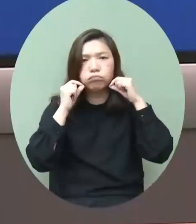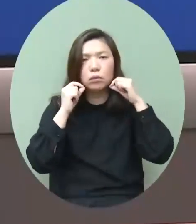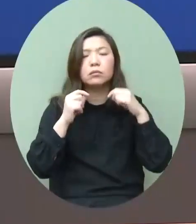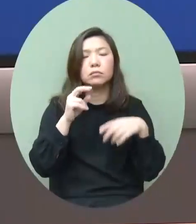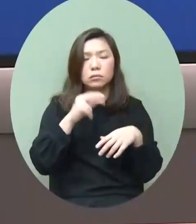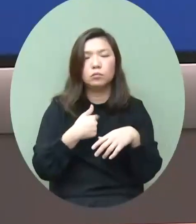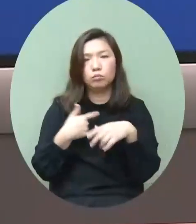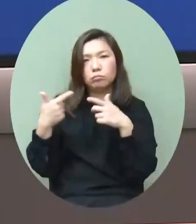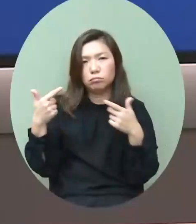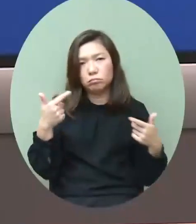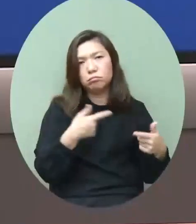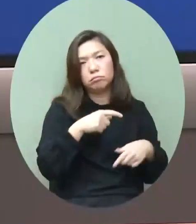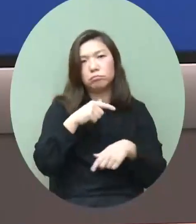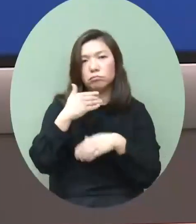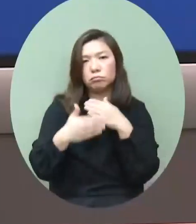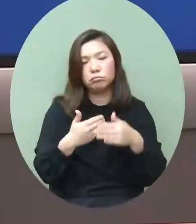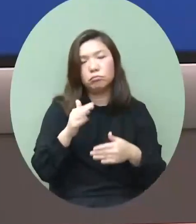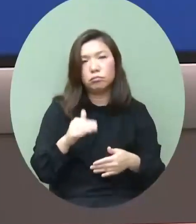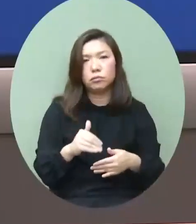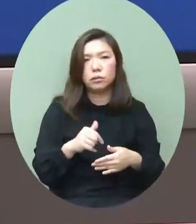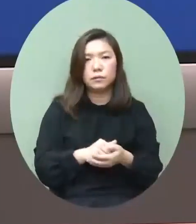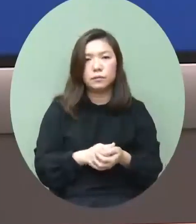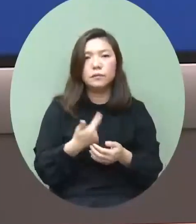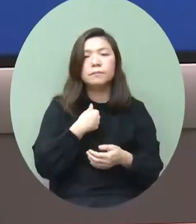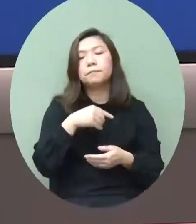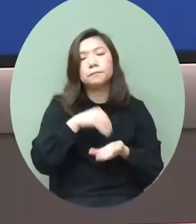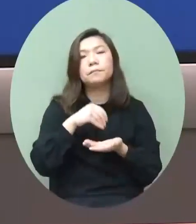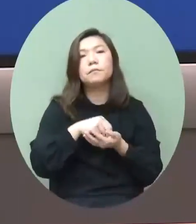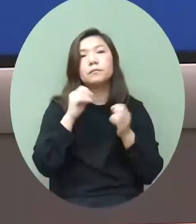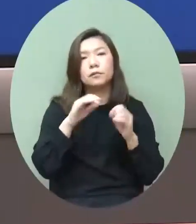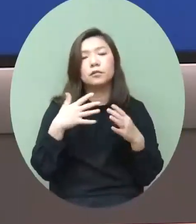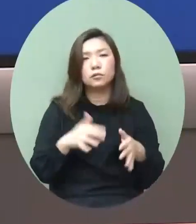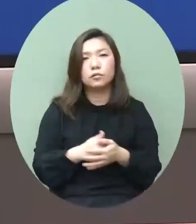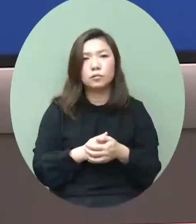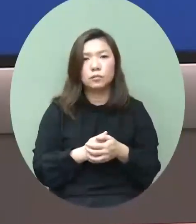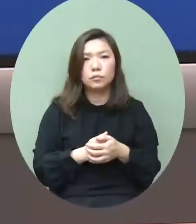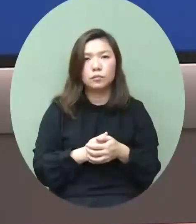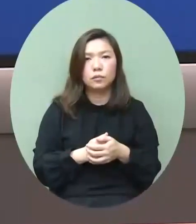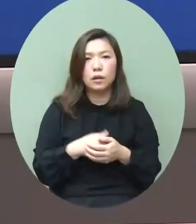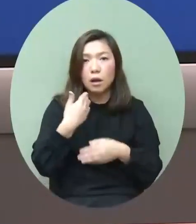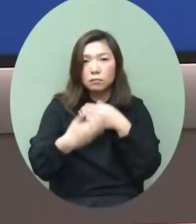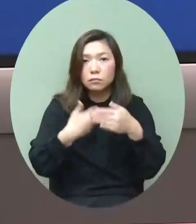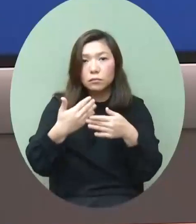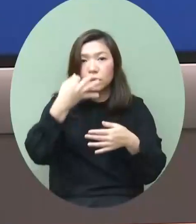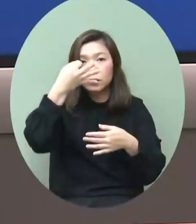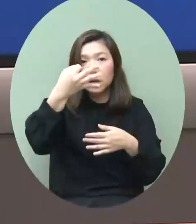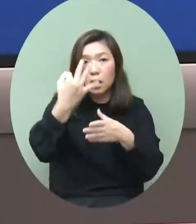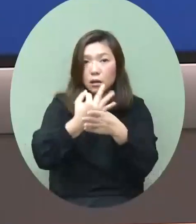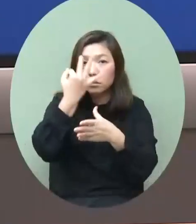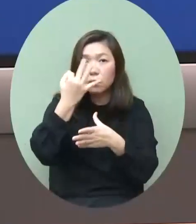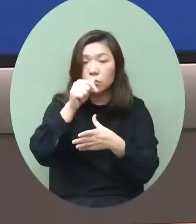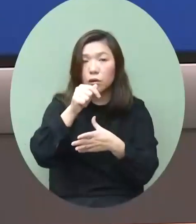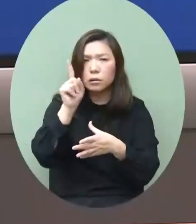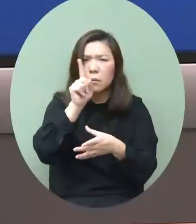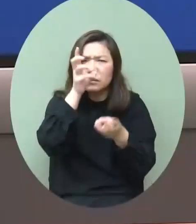來就會持續一段日子這個其實已經說了不過在分階段分三個月的時候還有一些